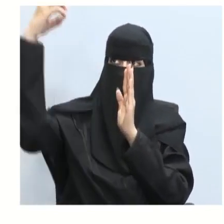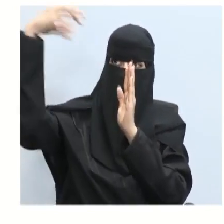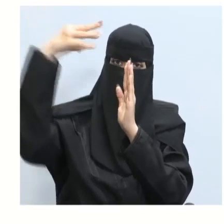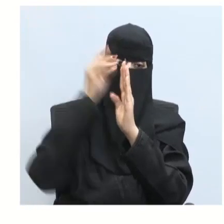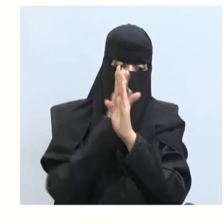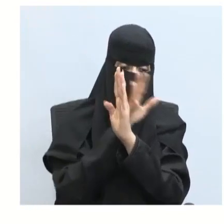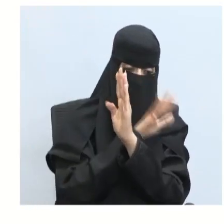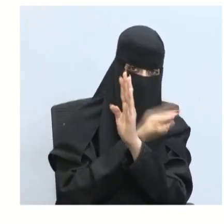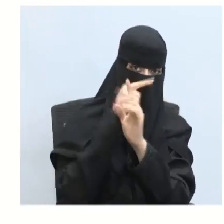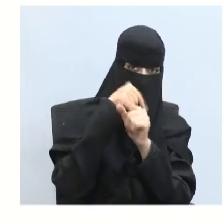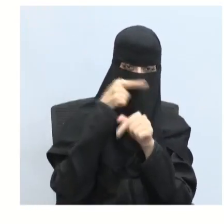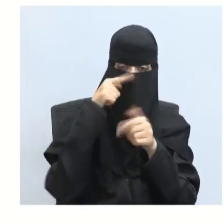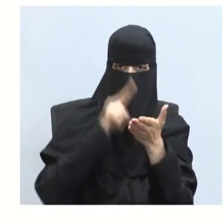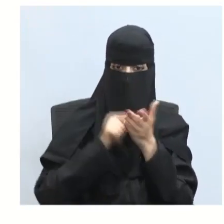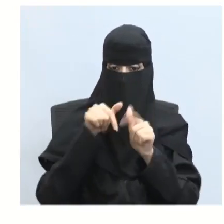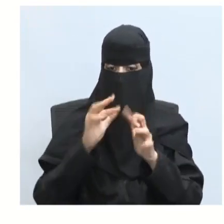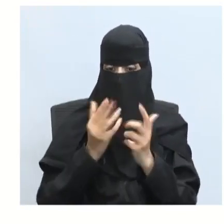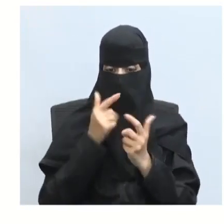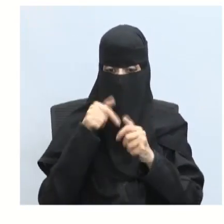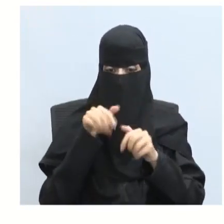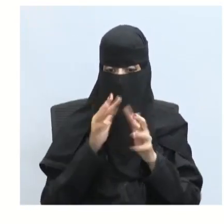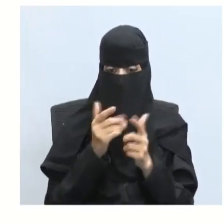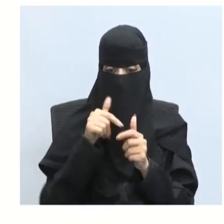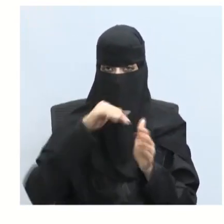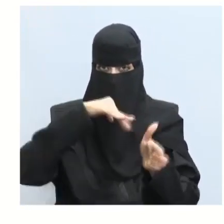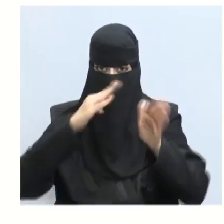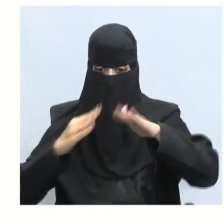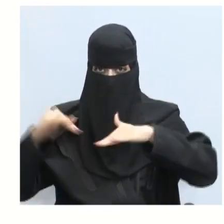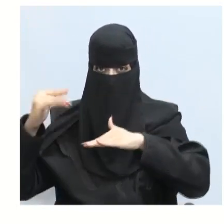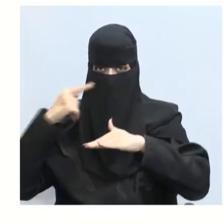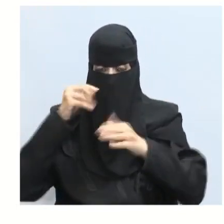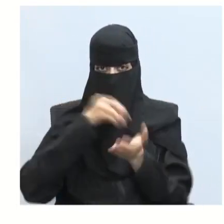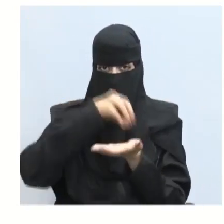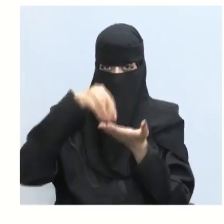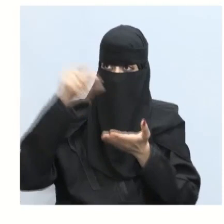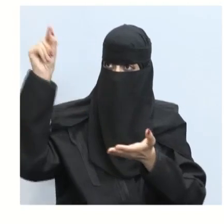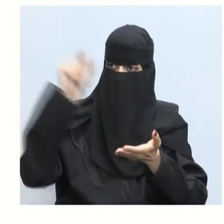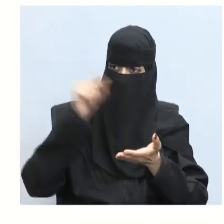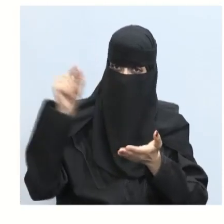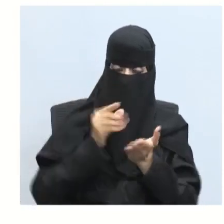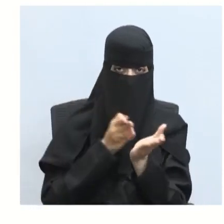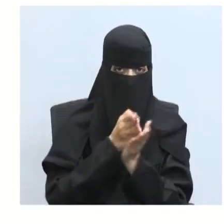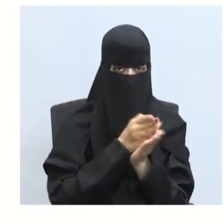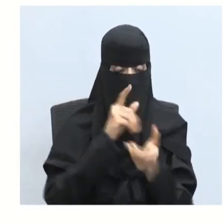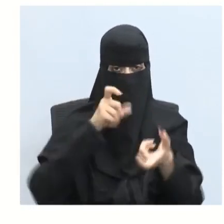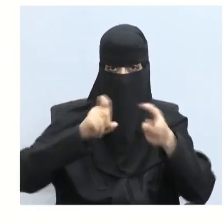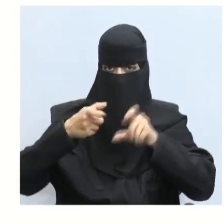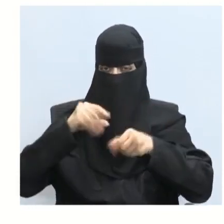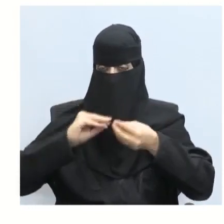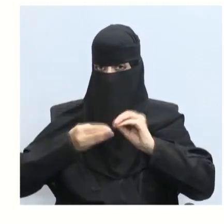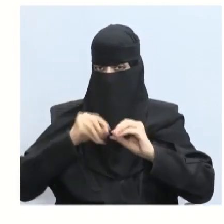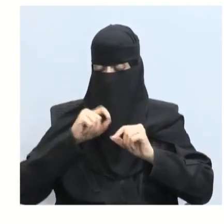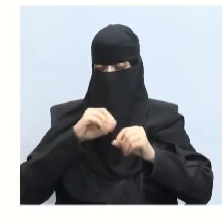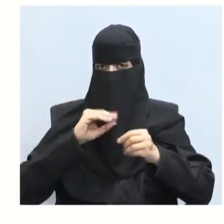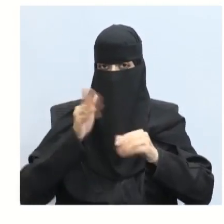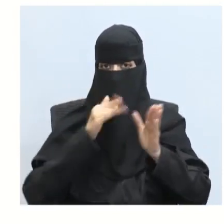الحقيقة إلى أن الضوء ماذا؟ أمواج؟ أو ينتقل في خطوط مستقيمة؟ أو يتكون من الألوان؟